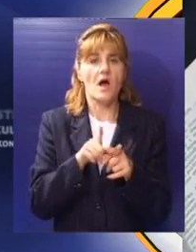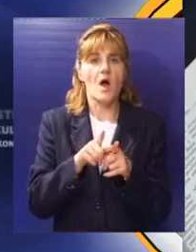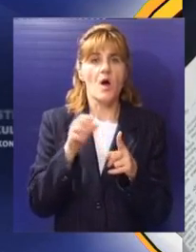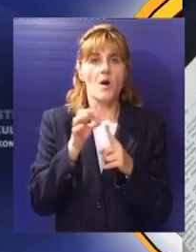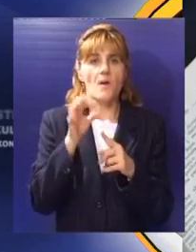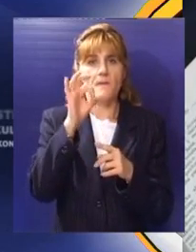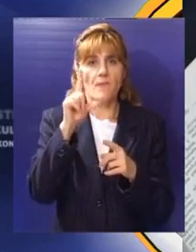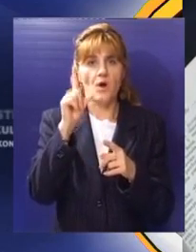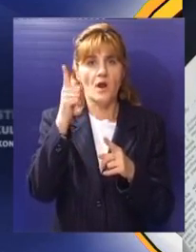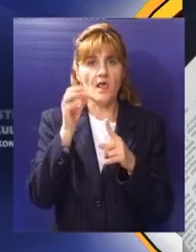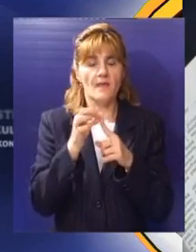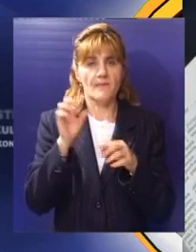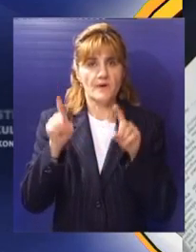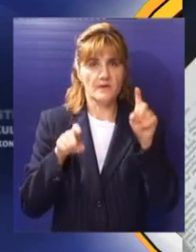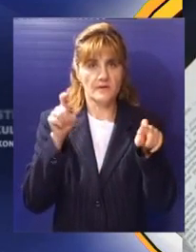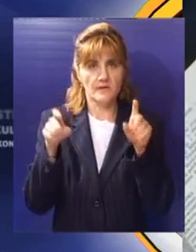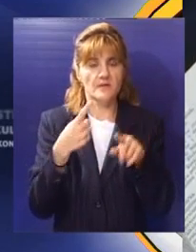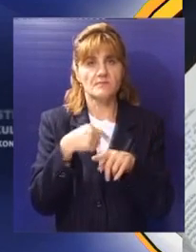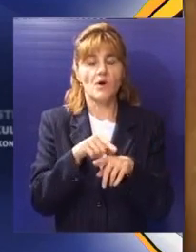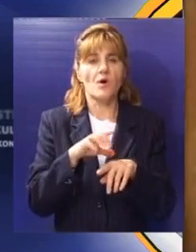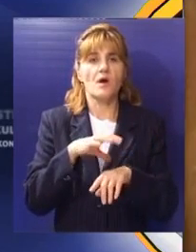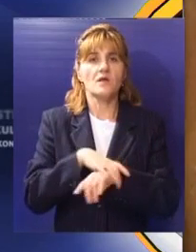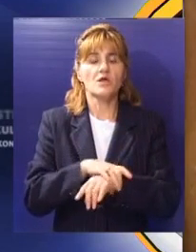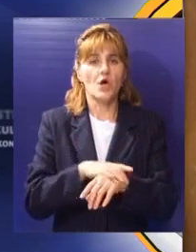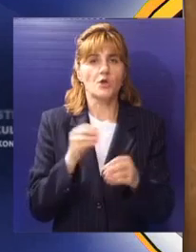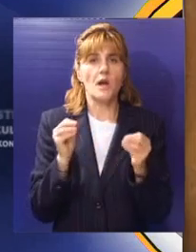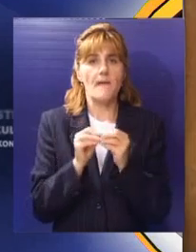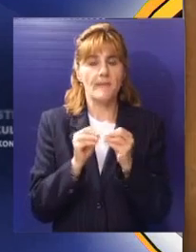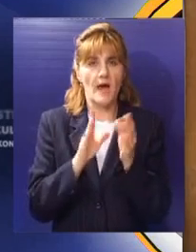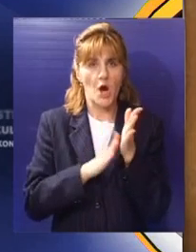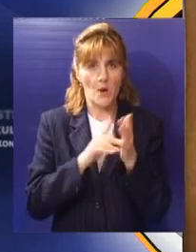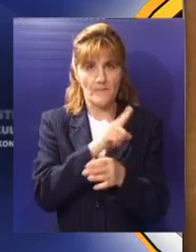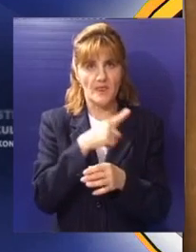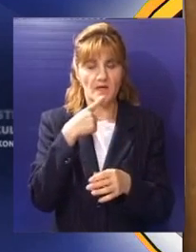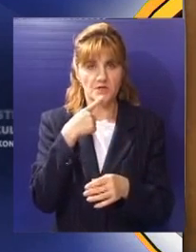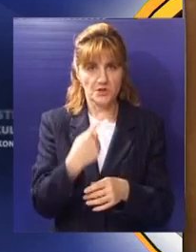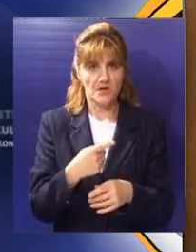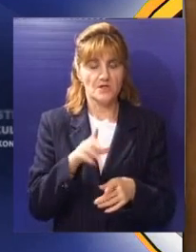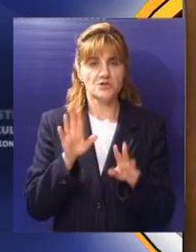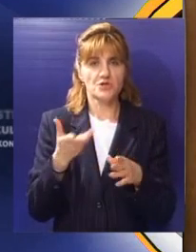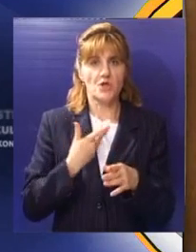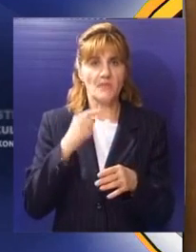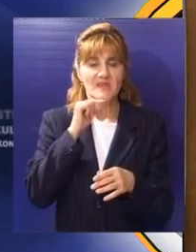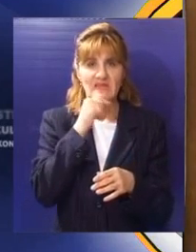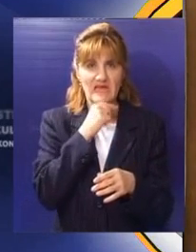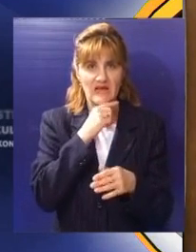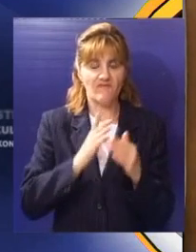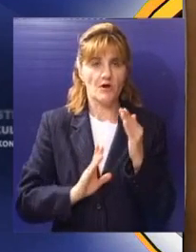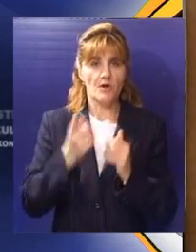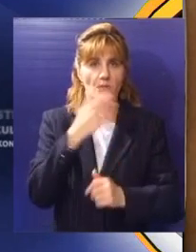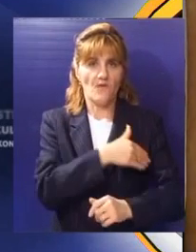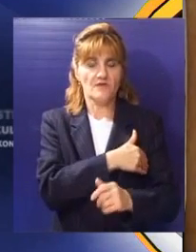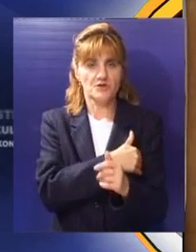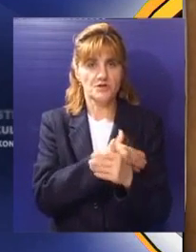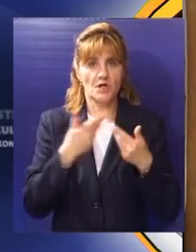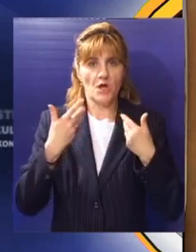sa polipima koji obično ne izazivaju nikakve tegobe. Po rečima doktora Branka Miljačkog, kao simptomi ove bolesti mogu se javiti krv u stolici,